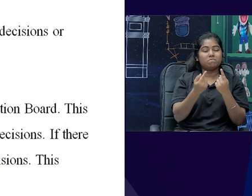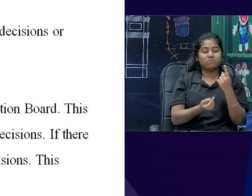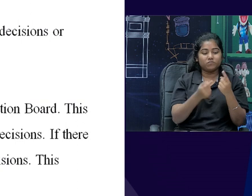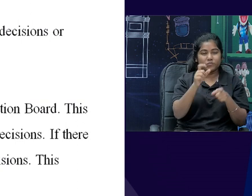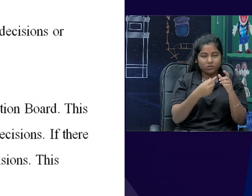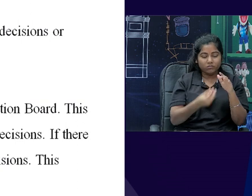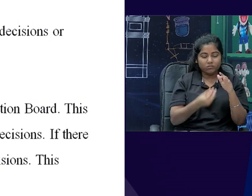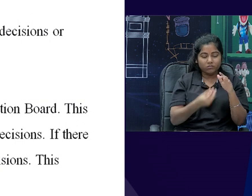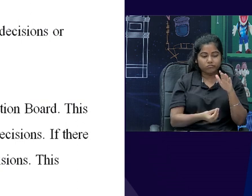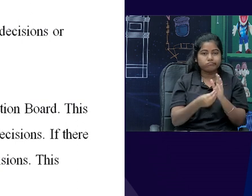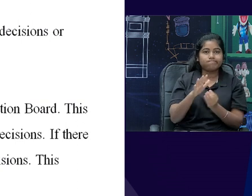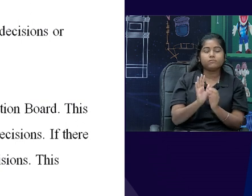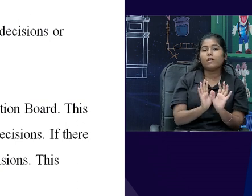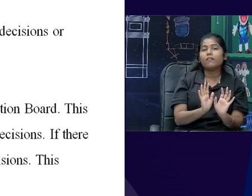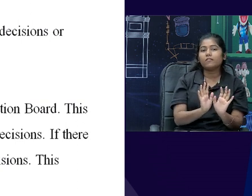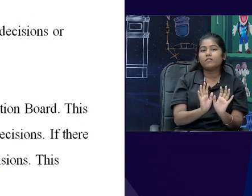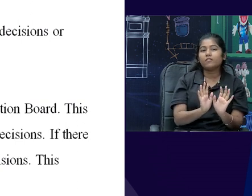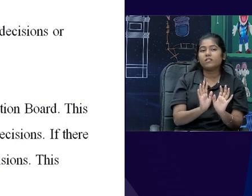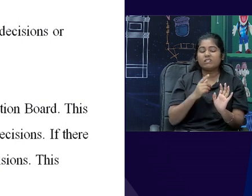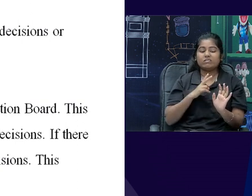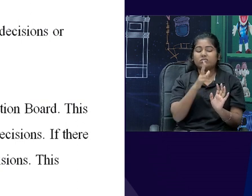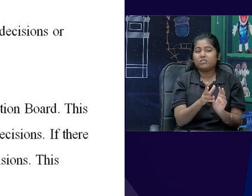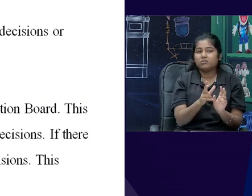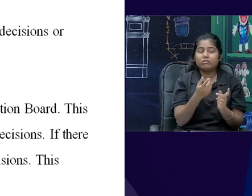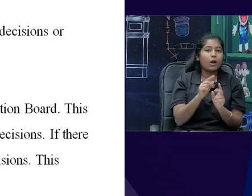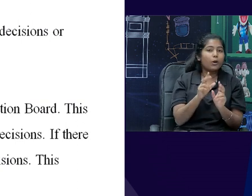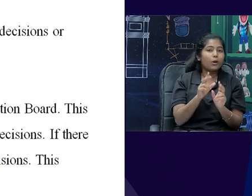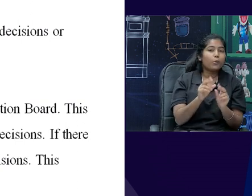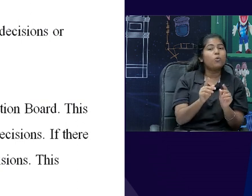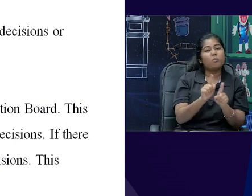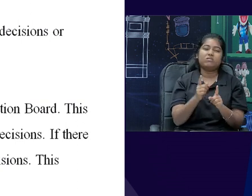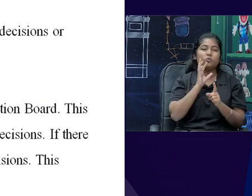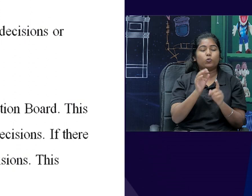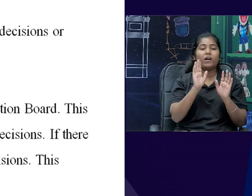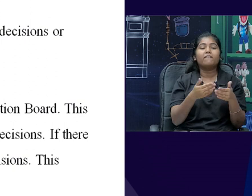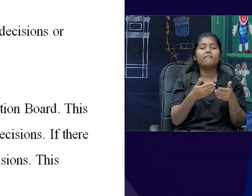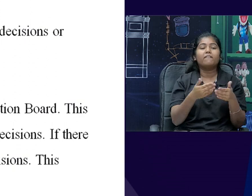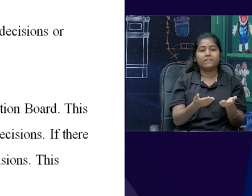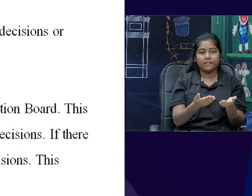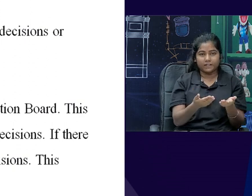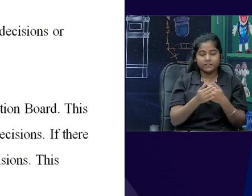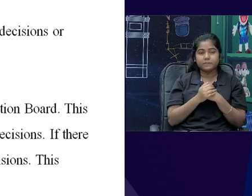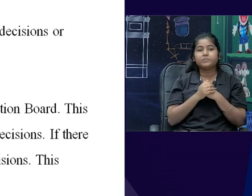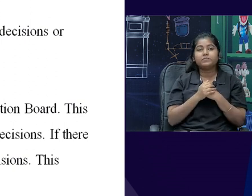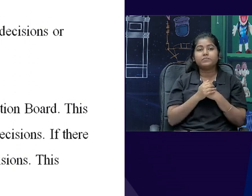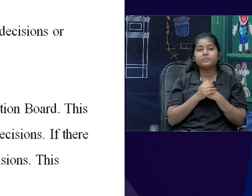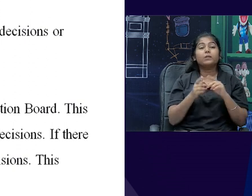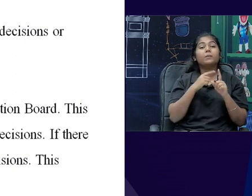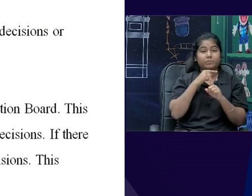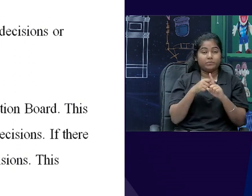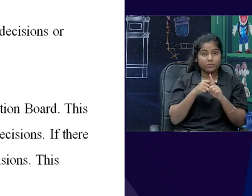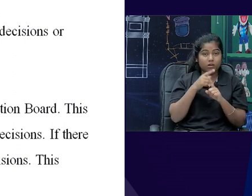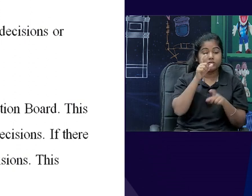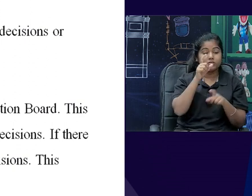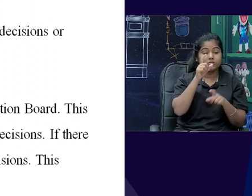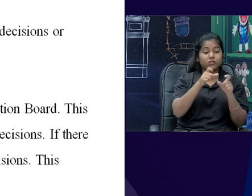we may not like to say it, but then it does exist, and government has a practice of appointing advisors to these corporation